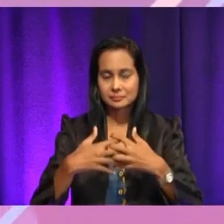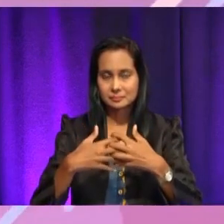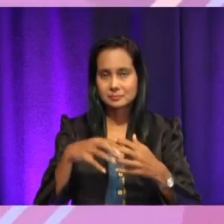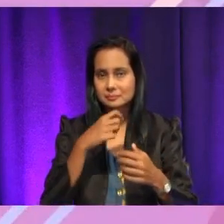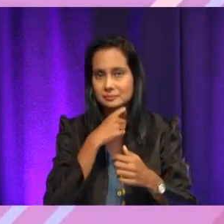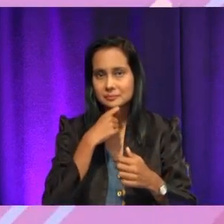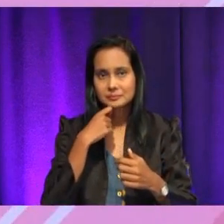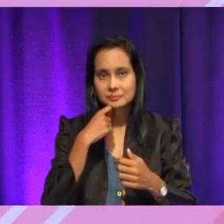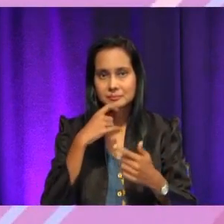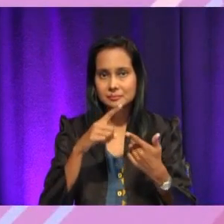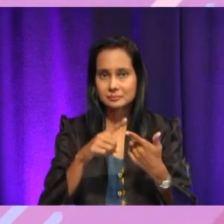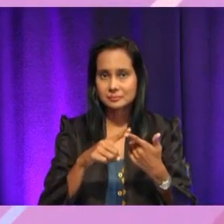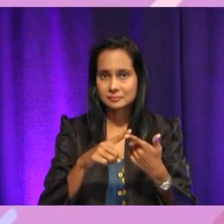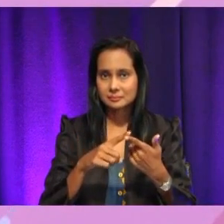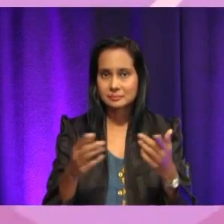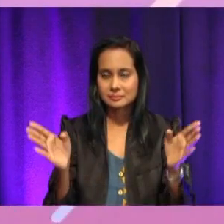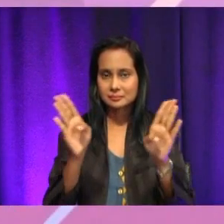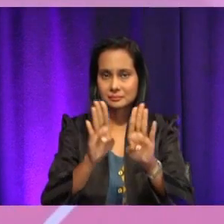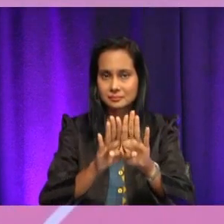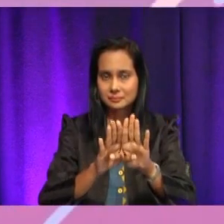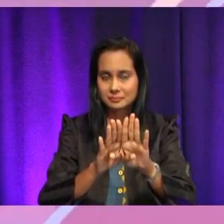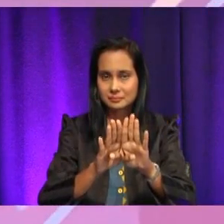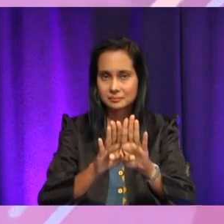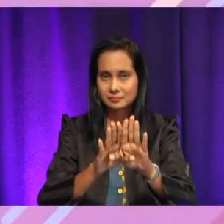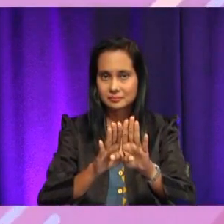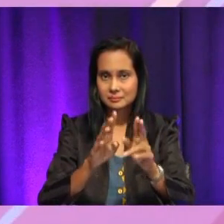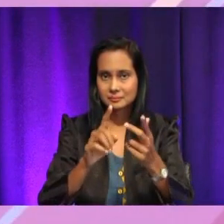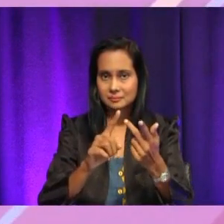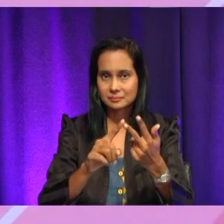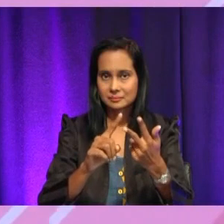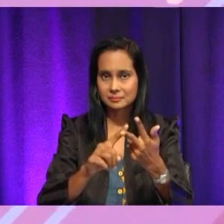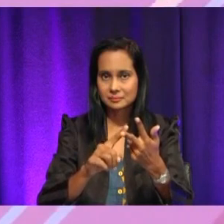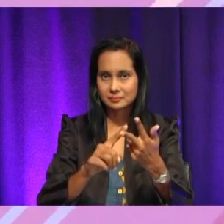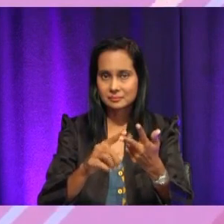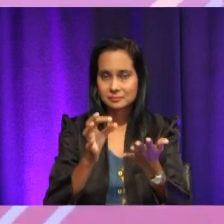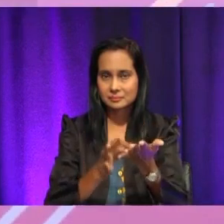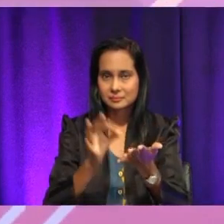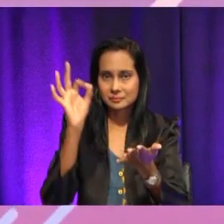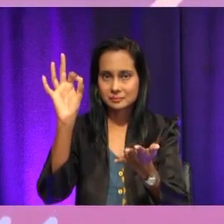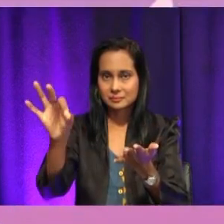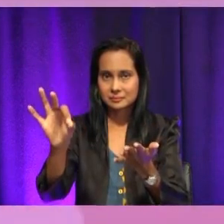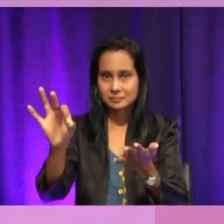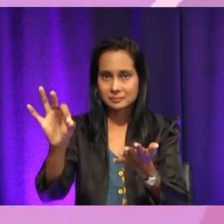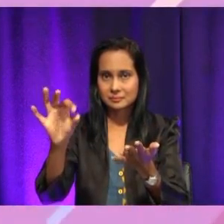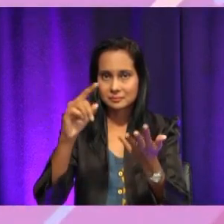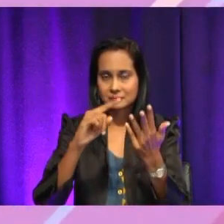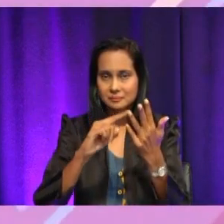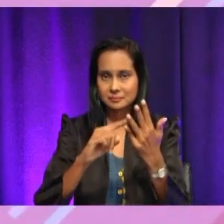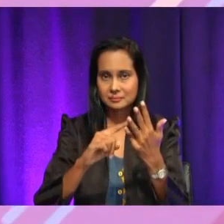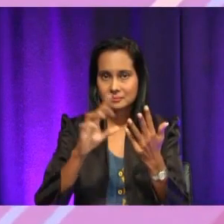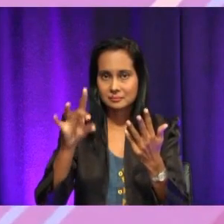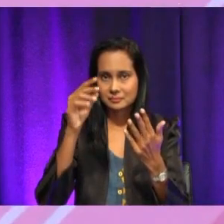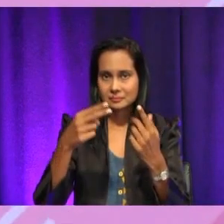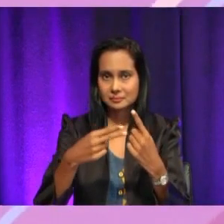Kemudian, tutup pintu mesin pengering. Seterusnya, masukkan token. Selepas itu, pilih